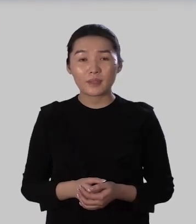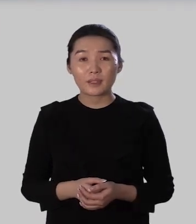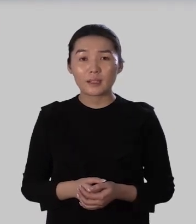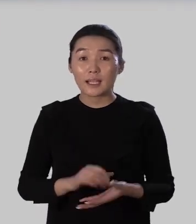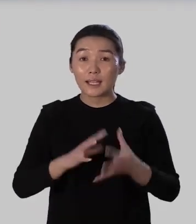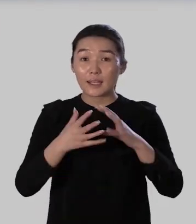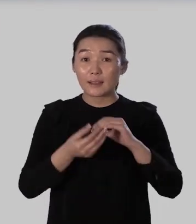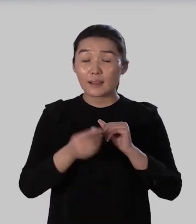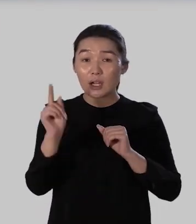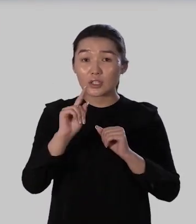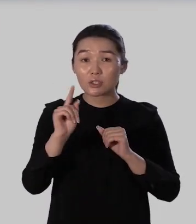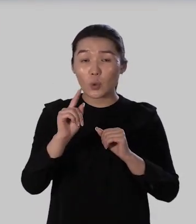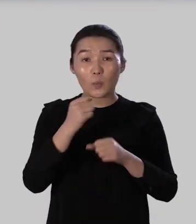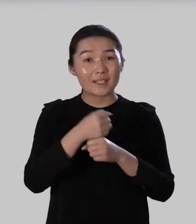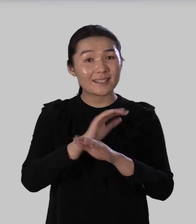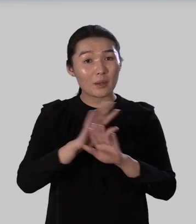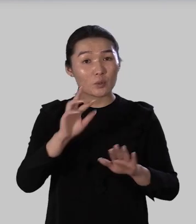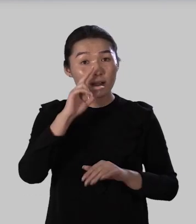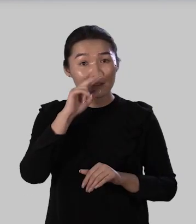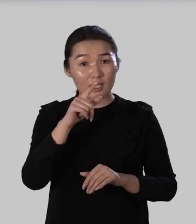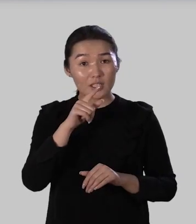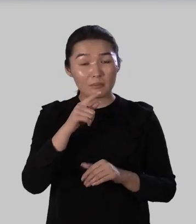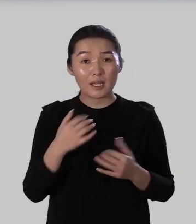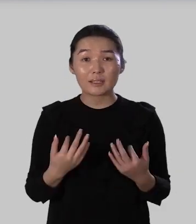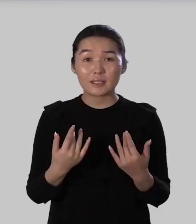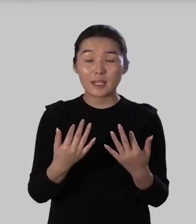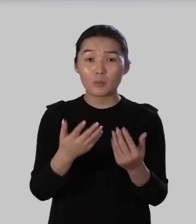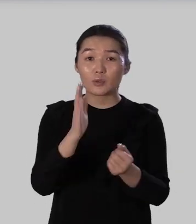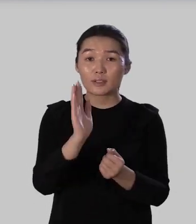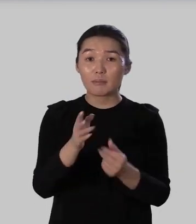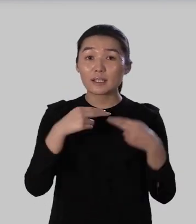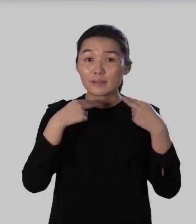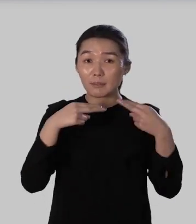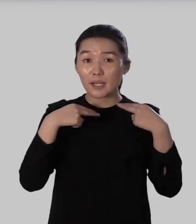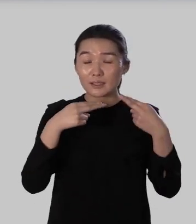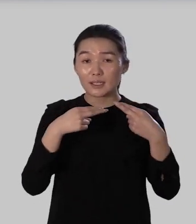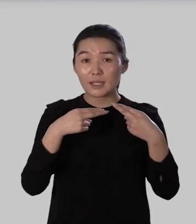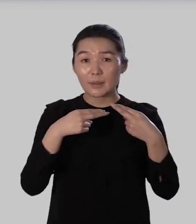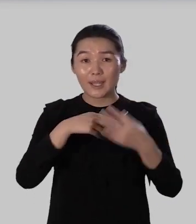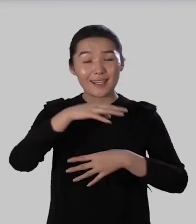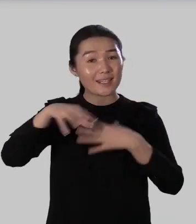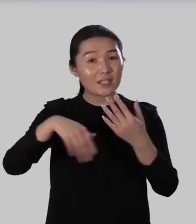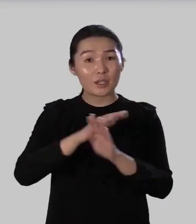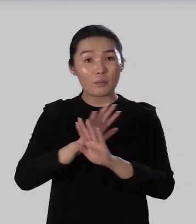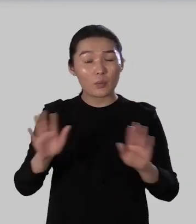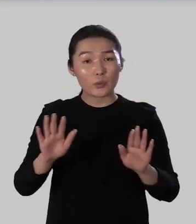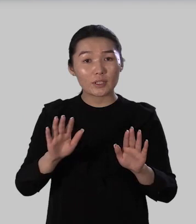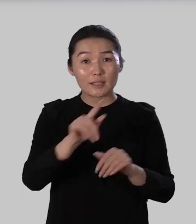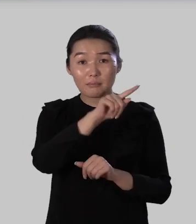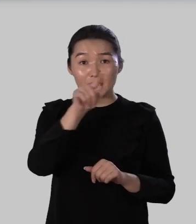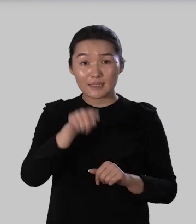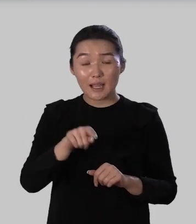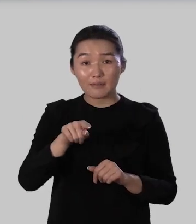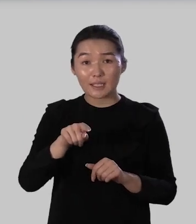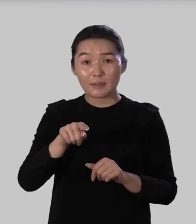итак чтобы не допускать ошибок требуется быть внимательными и не путать приставки